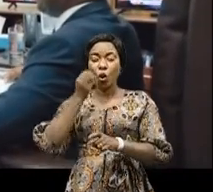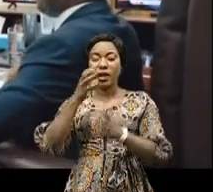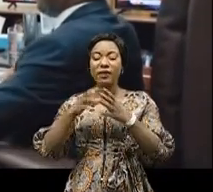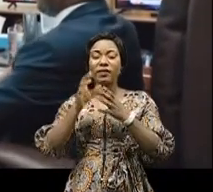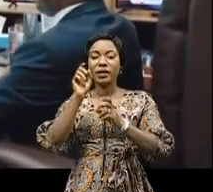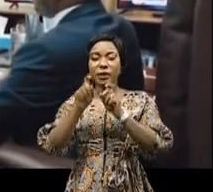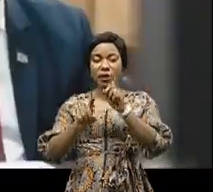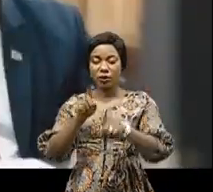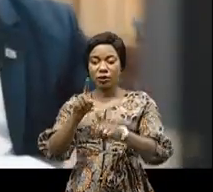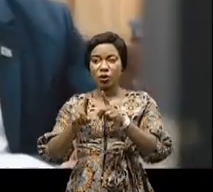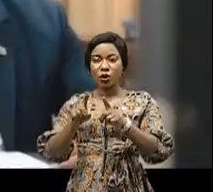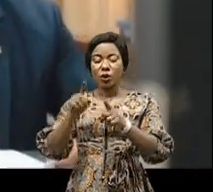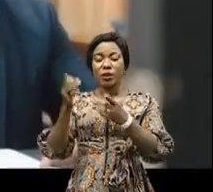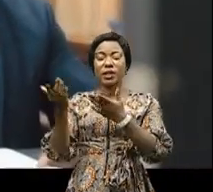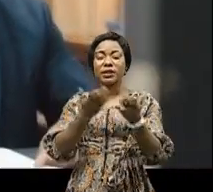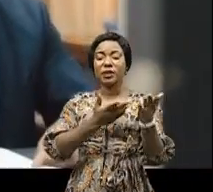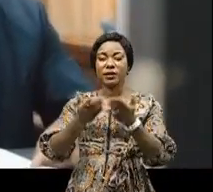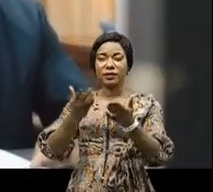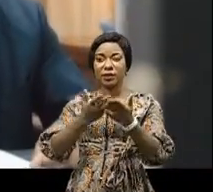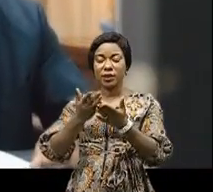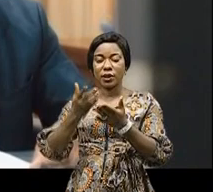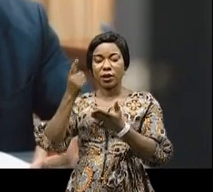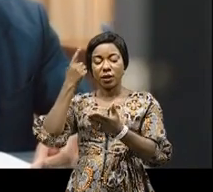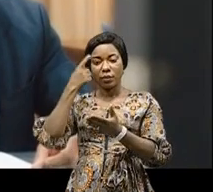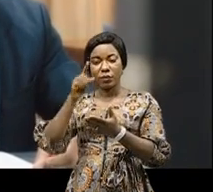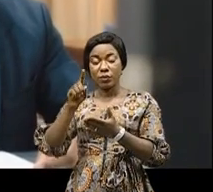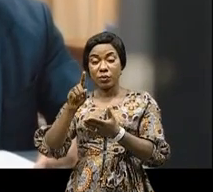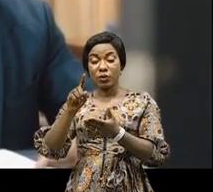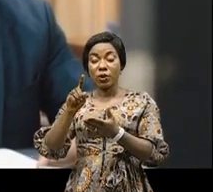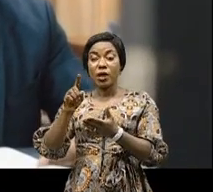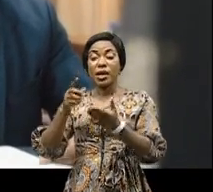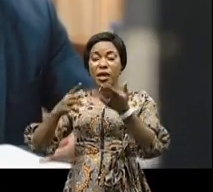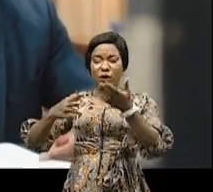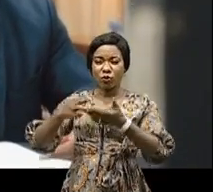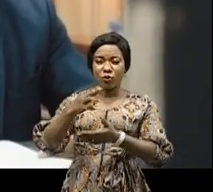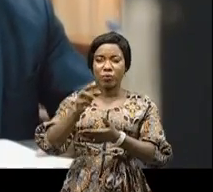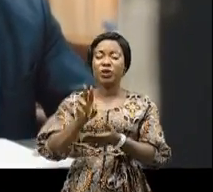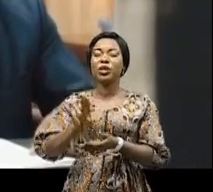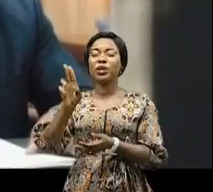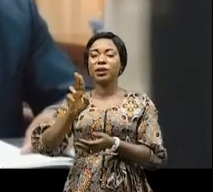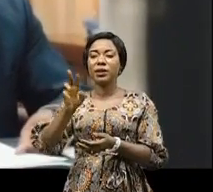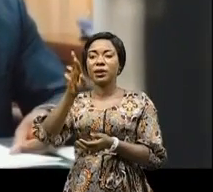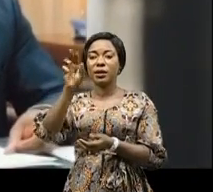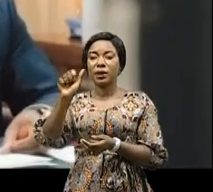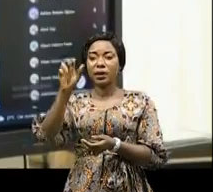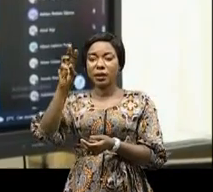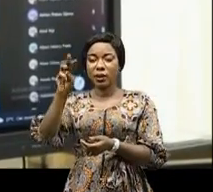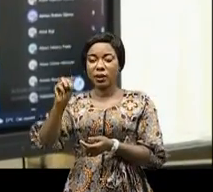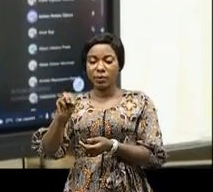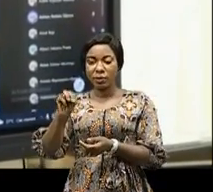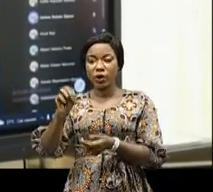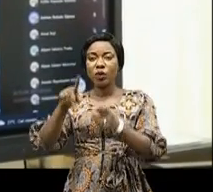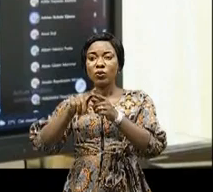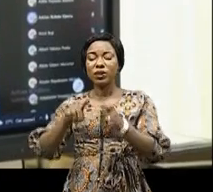sur les services de registre et d'appareils mobiles RAM, la récurrence des grèves dans l'administration publique,